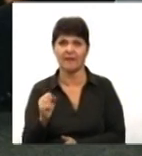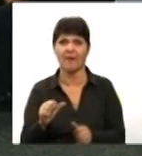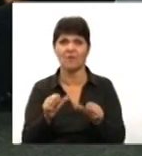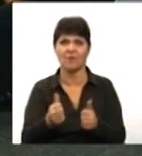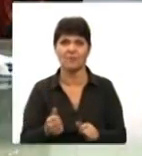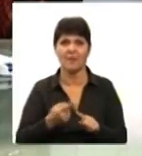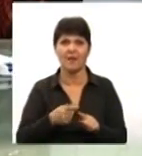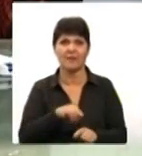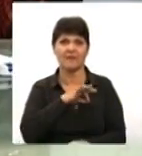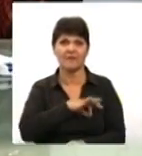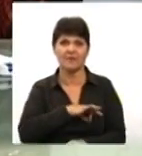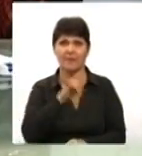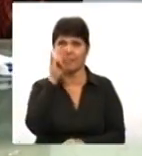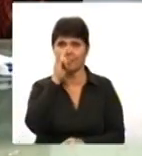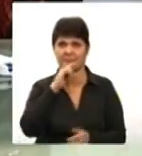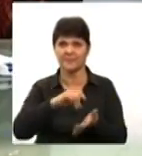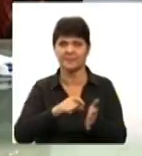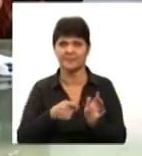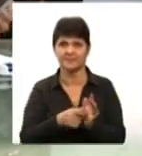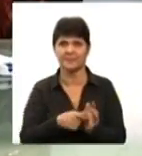використовує таку маленьку батарейку круглу.